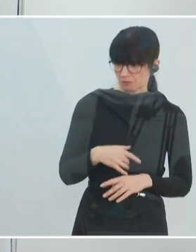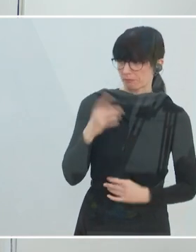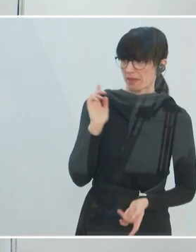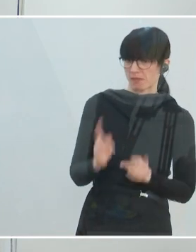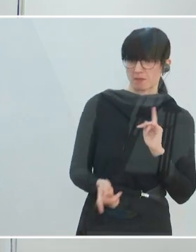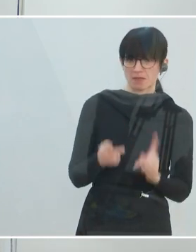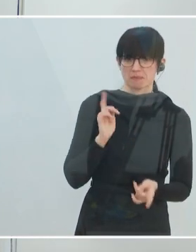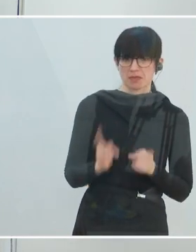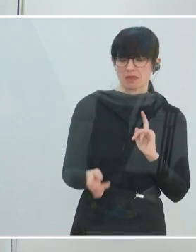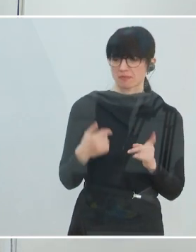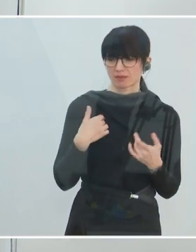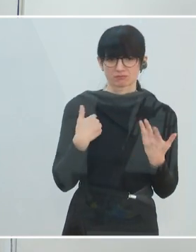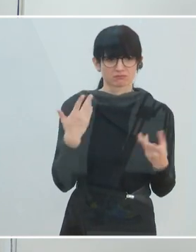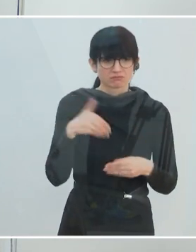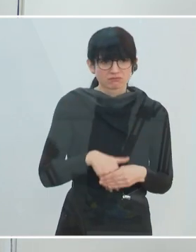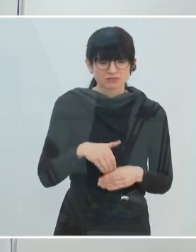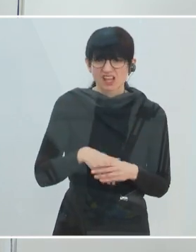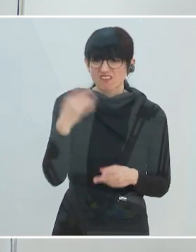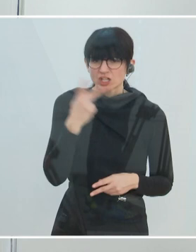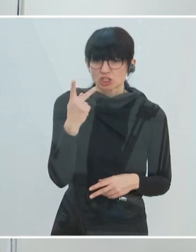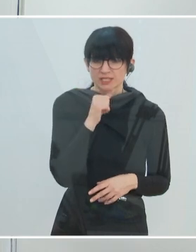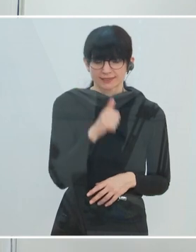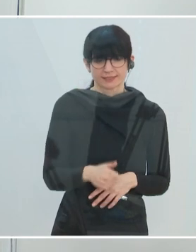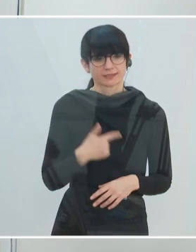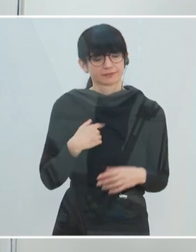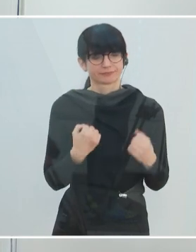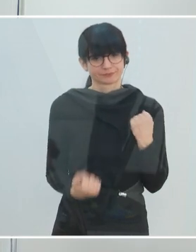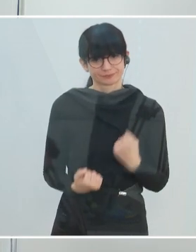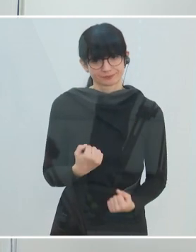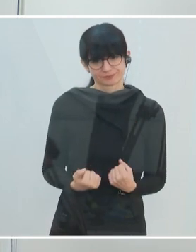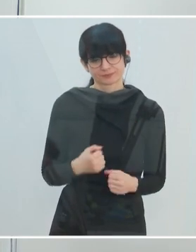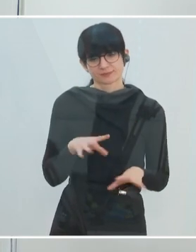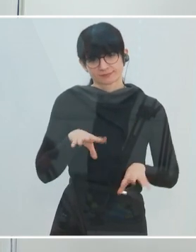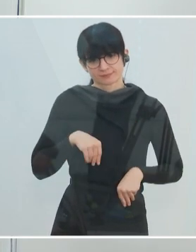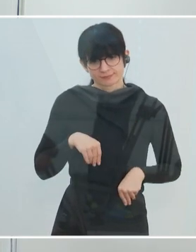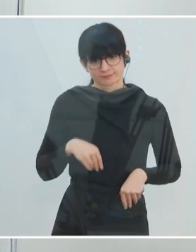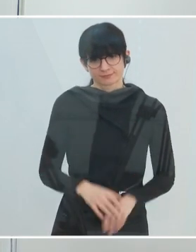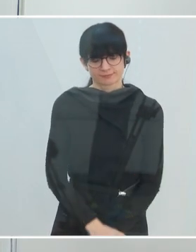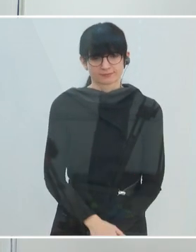beschlossen und ich weiß gar nicht, warum und weshalb, dann ist es ganz schwer, das zu akzeptieren.